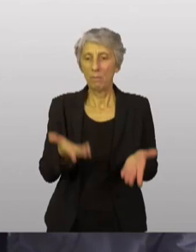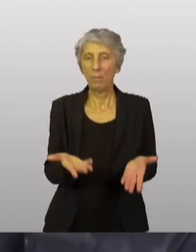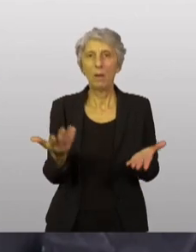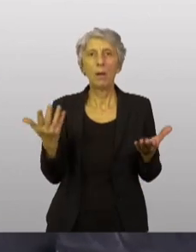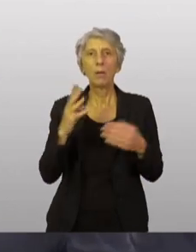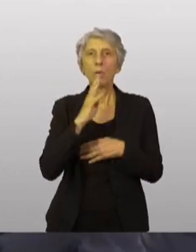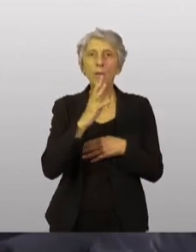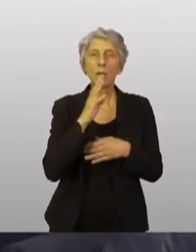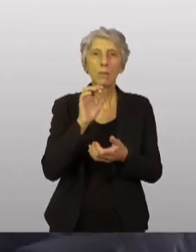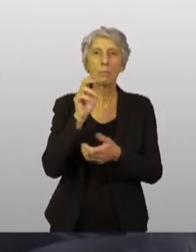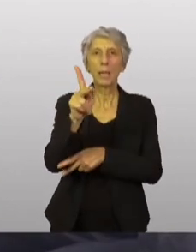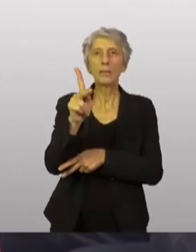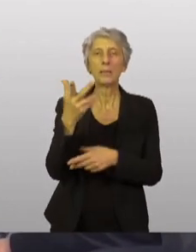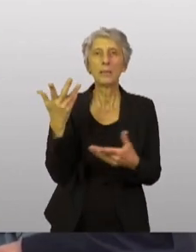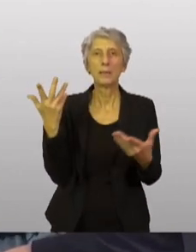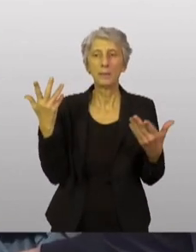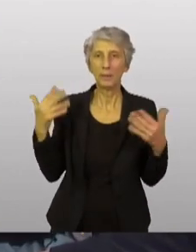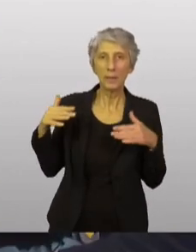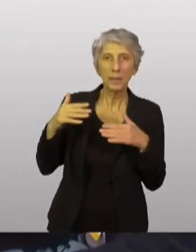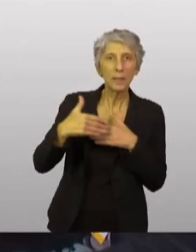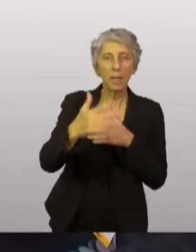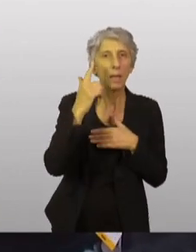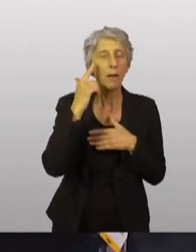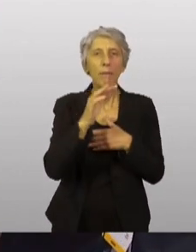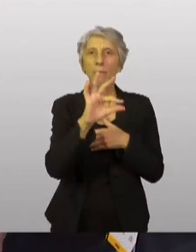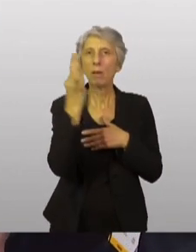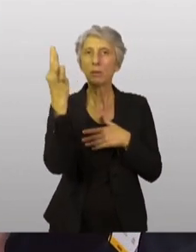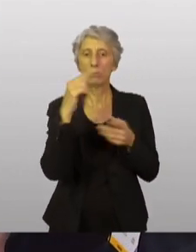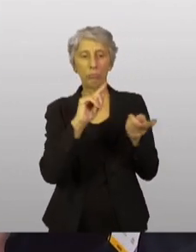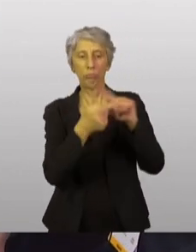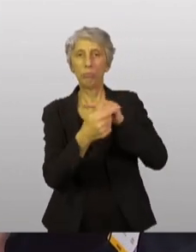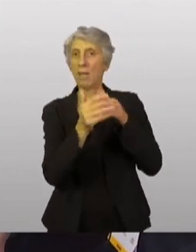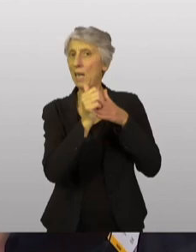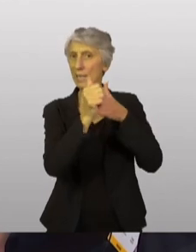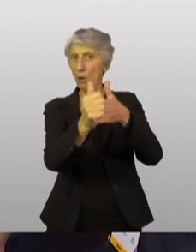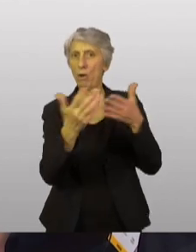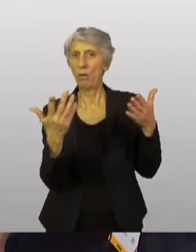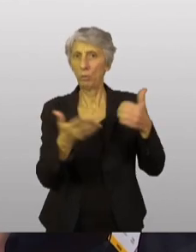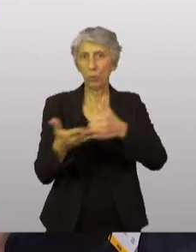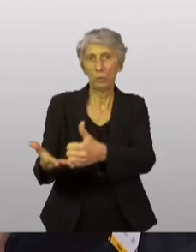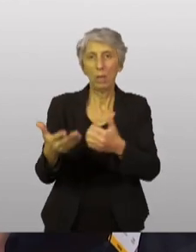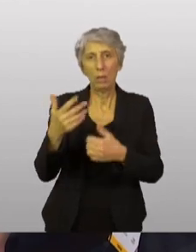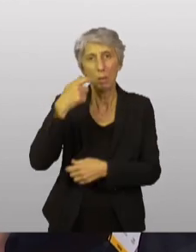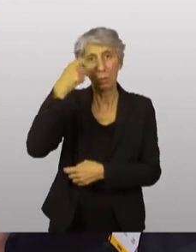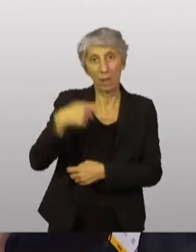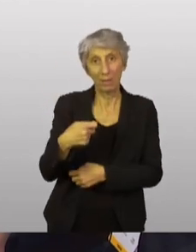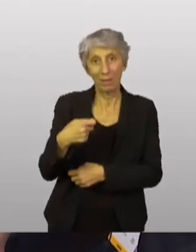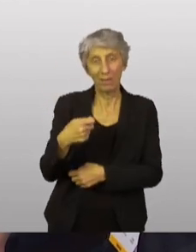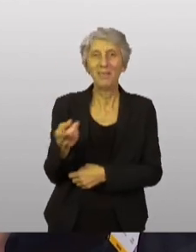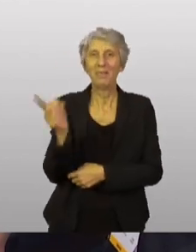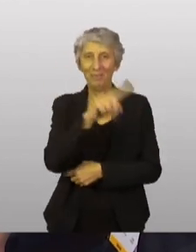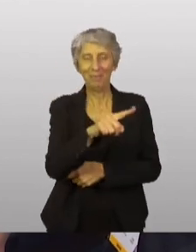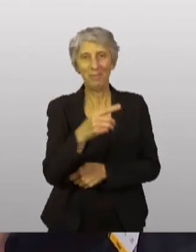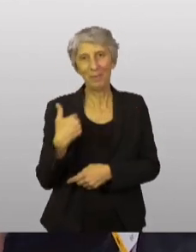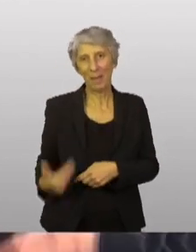justement, cette conférence de Paris, la France est vraiment leader dans le soutien à l'Ukraine ? La même question pour vous.